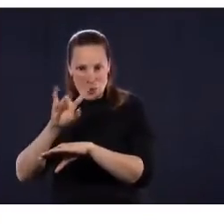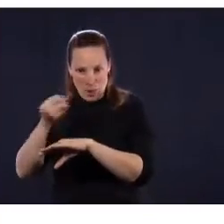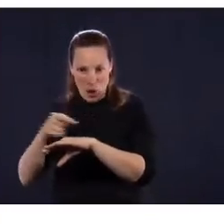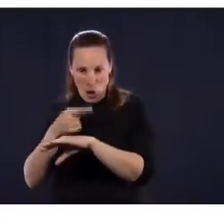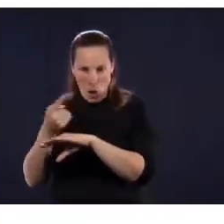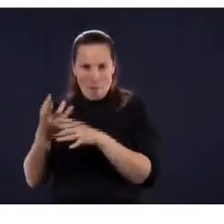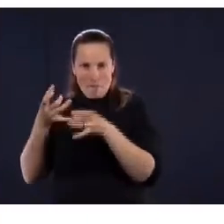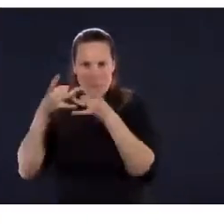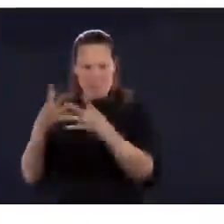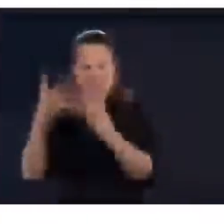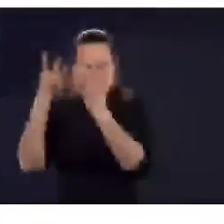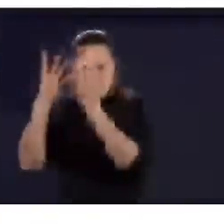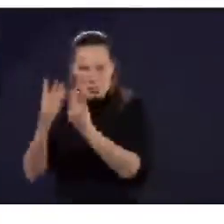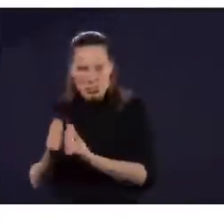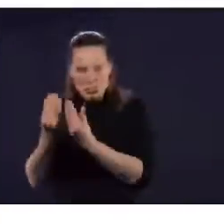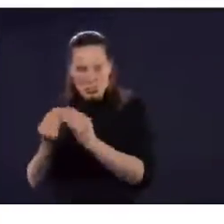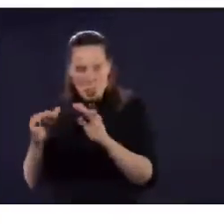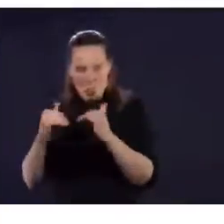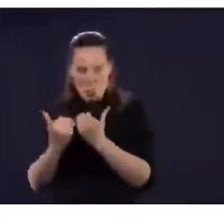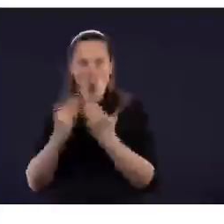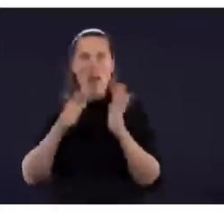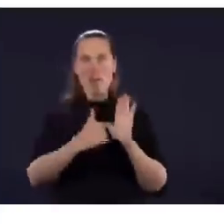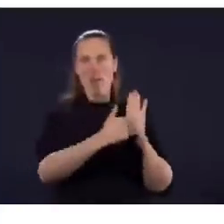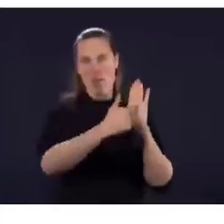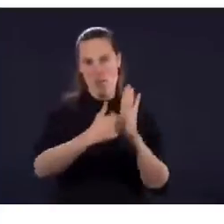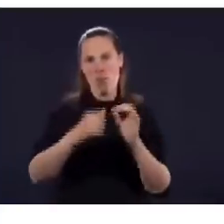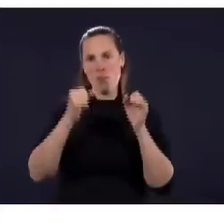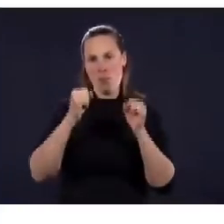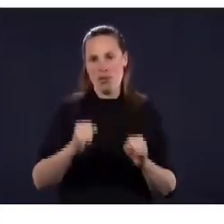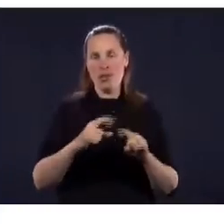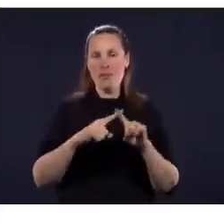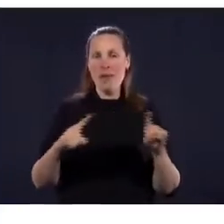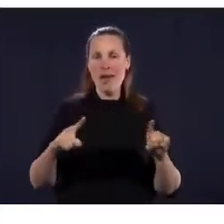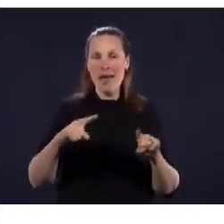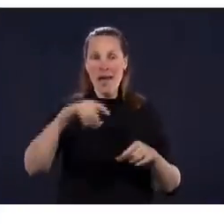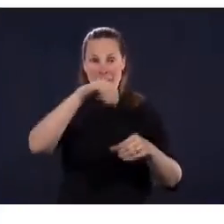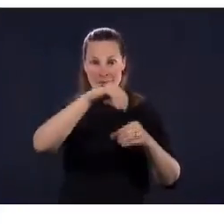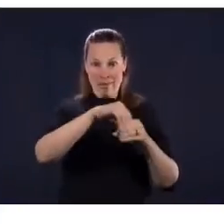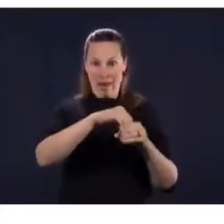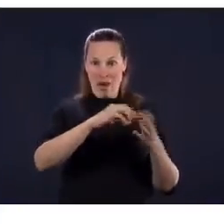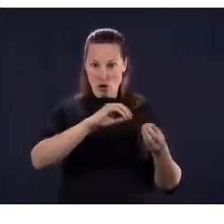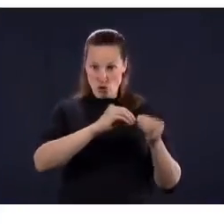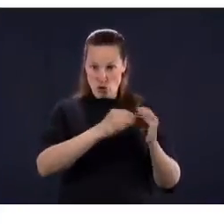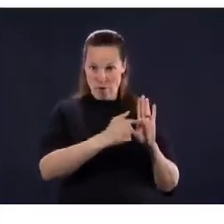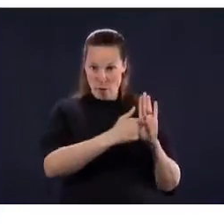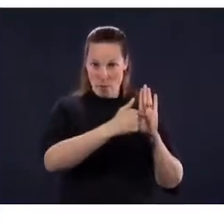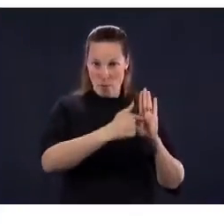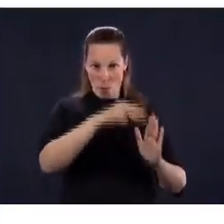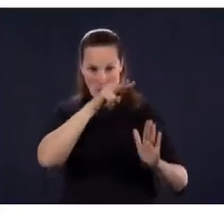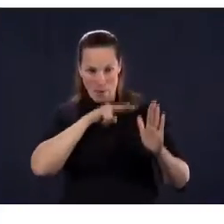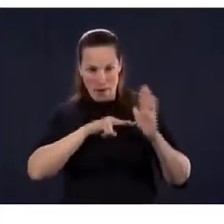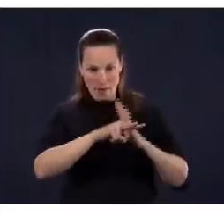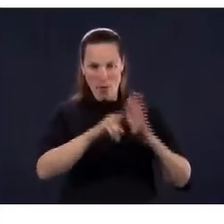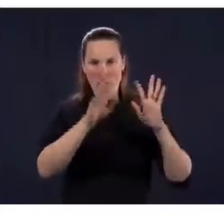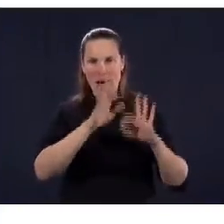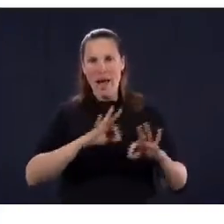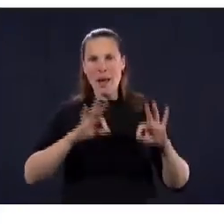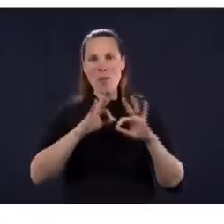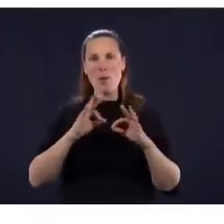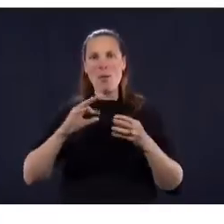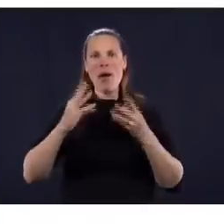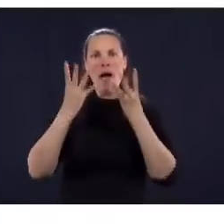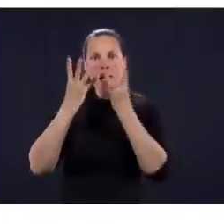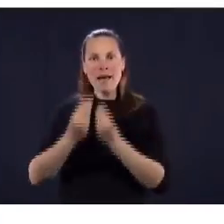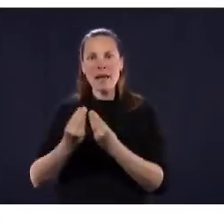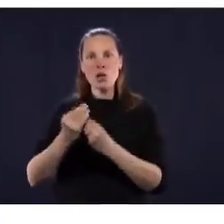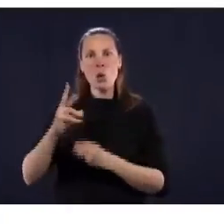être influencée. De la même façon que la courbe des cas a varié en fonction des priorités qu'on donnait dans le dépistage, maintenant, la courbe des cas sera plus seulement